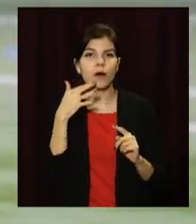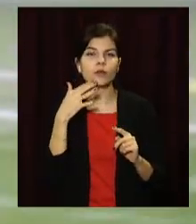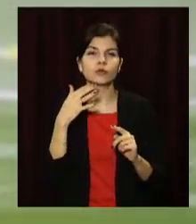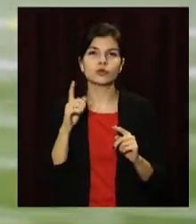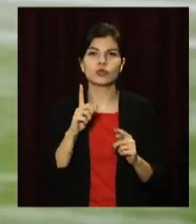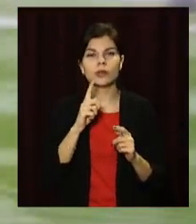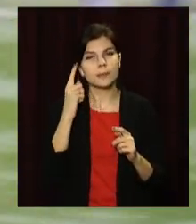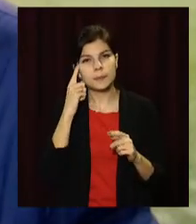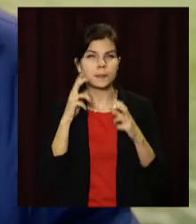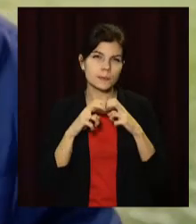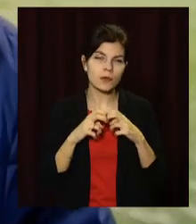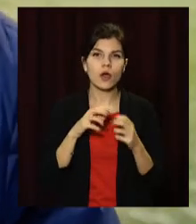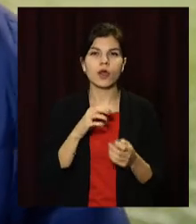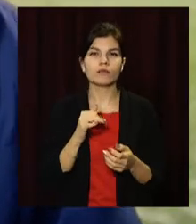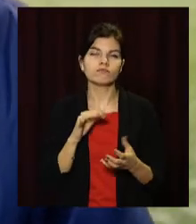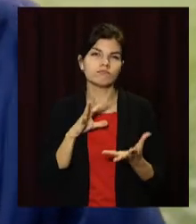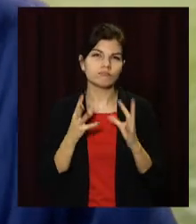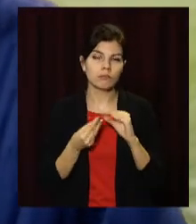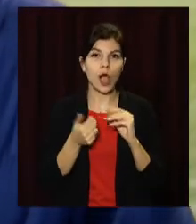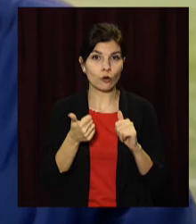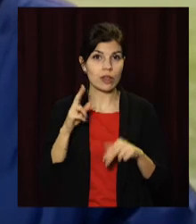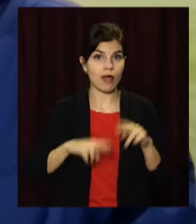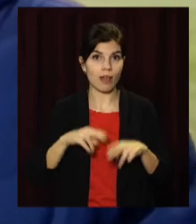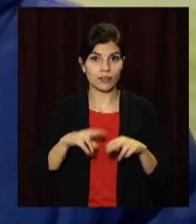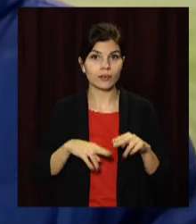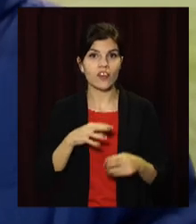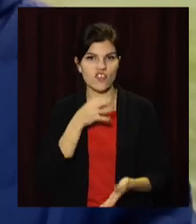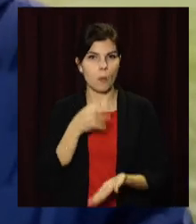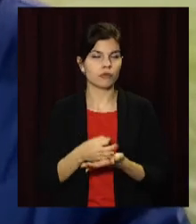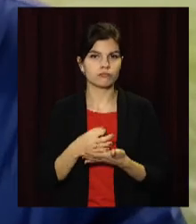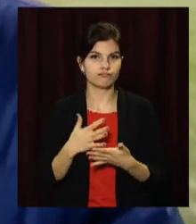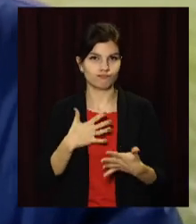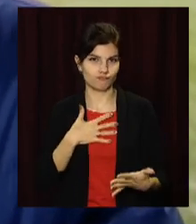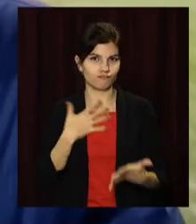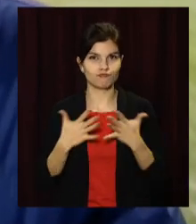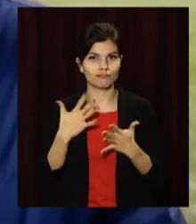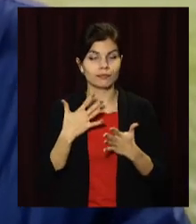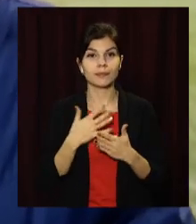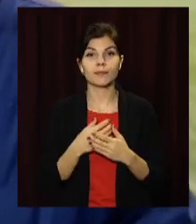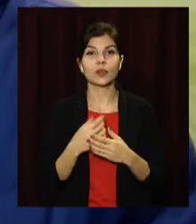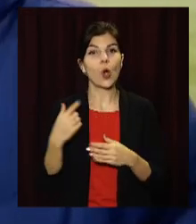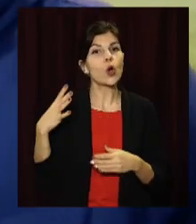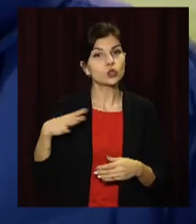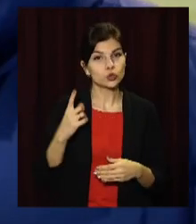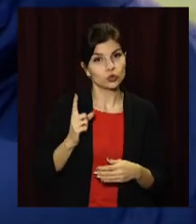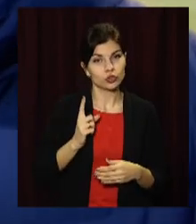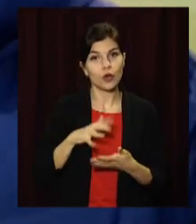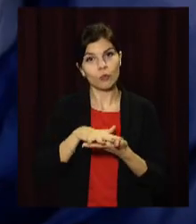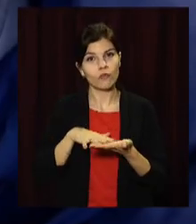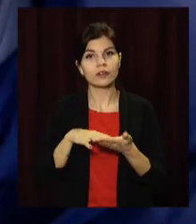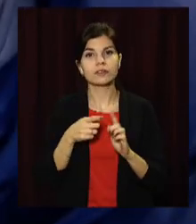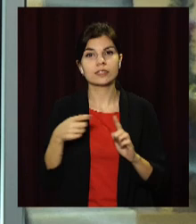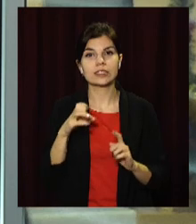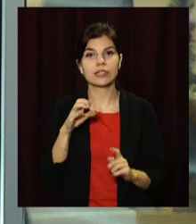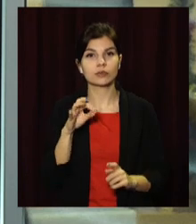аналізували і зробили висновки з хорошим настроєм, відповідальним настроєм. Очікуємо продовження сезону.